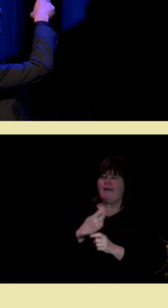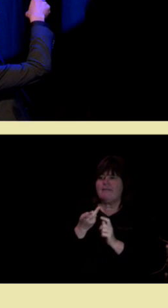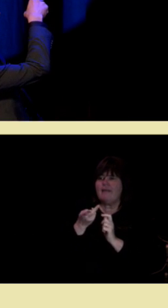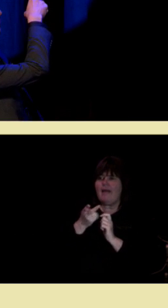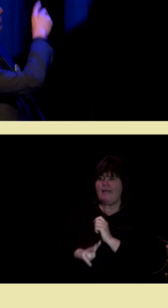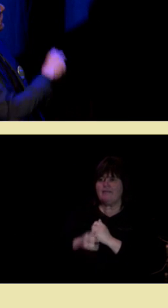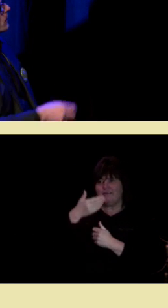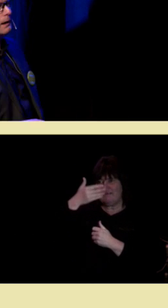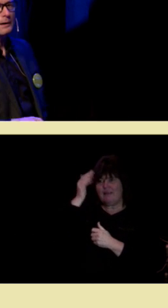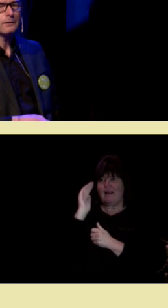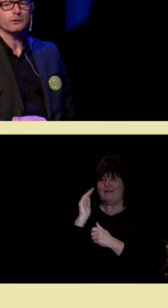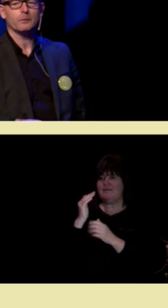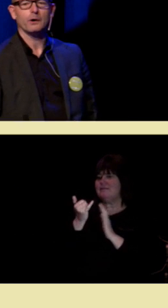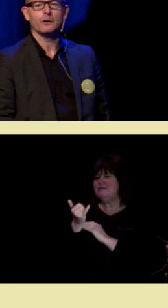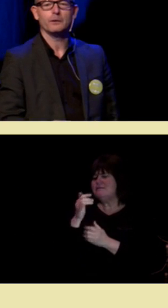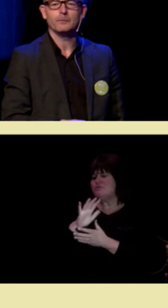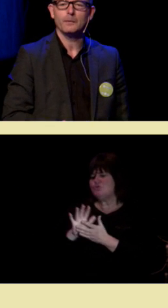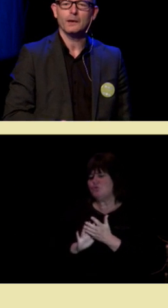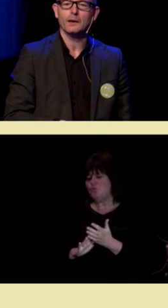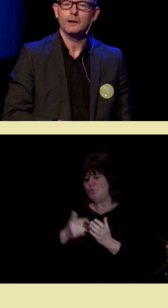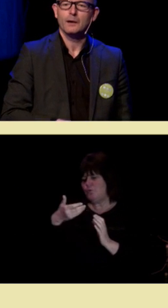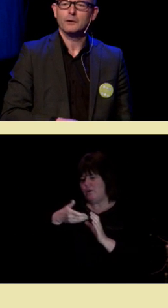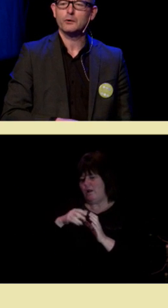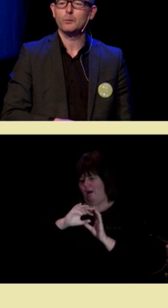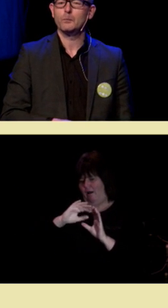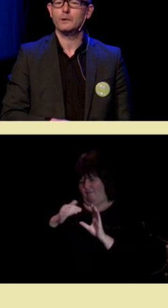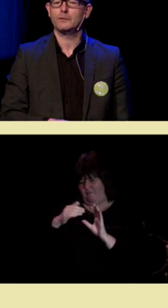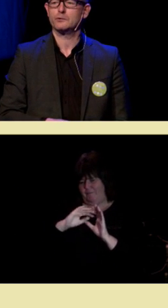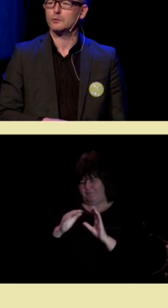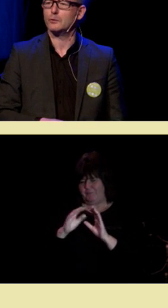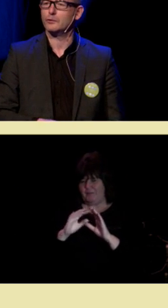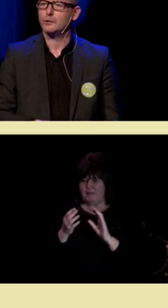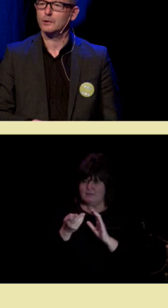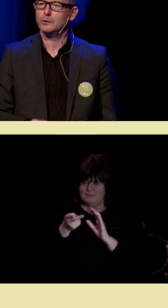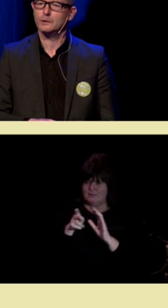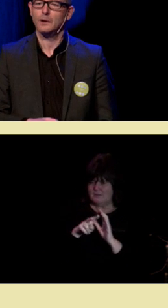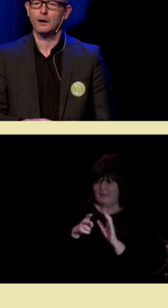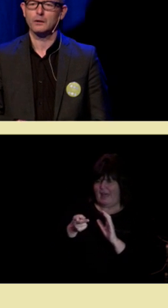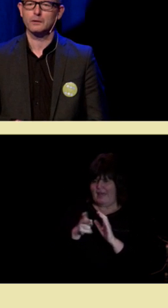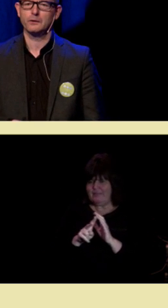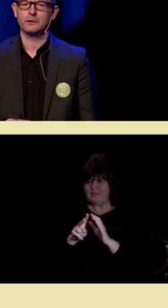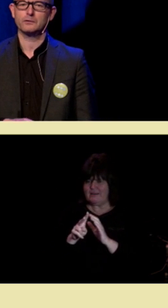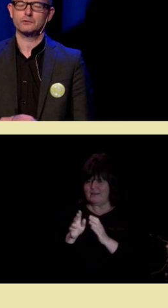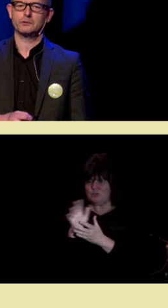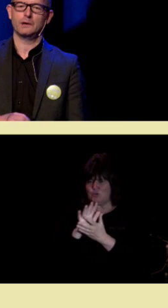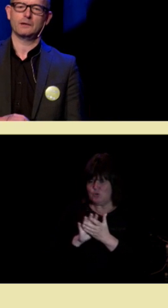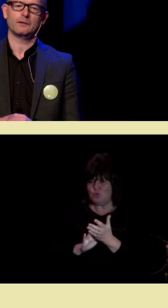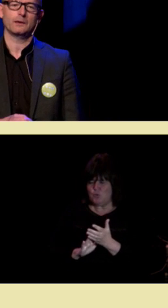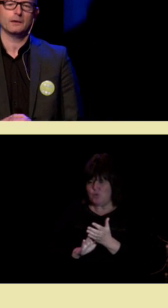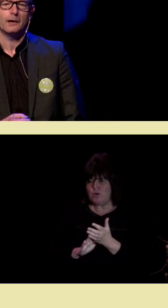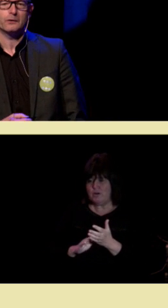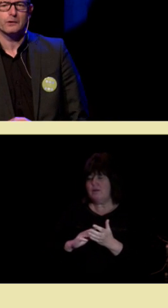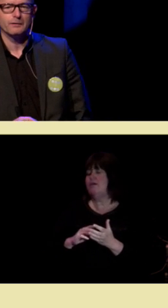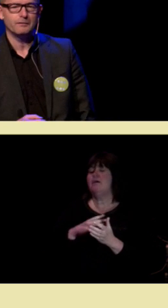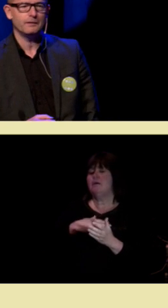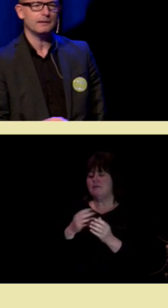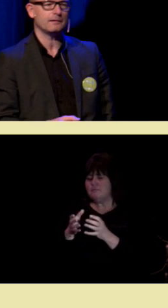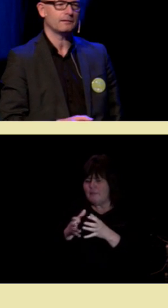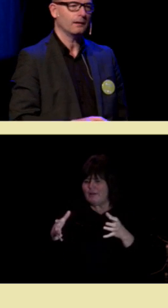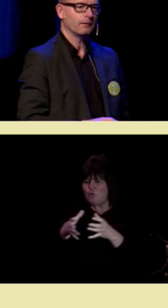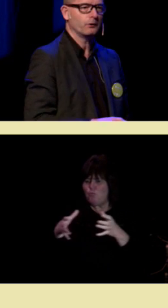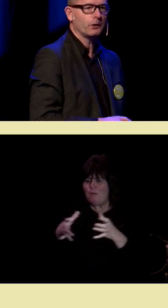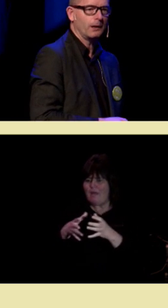de strukturerne av hjernen som har med romlig forståelse å gjøre. Kun en halv dags sjongleringstrening, så kan vi